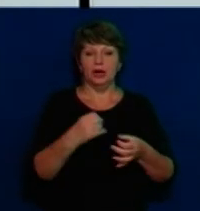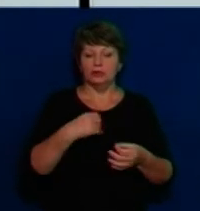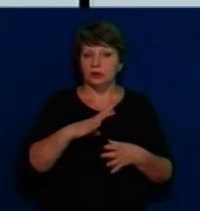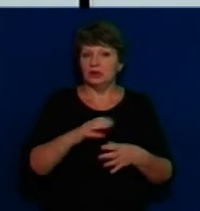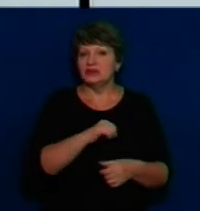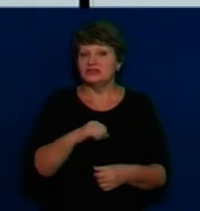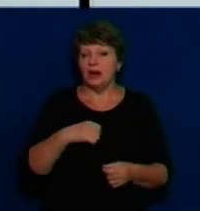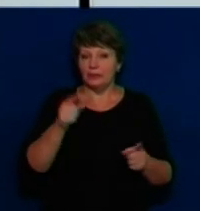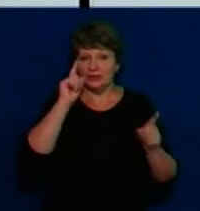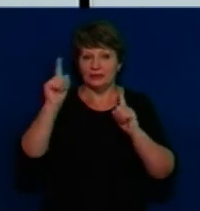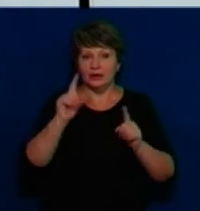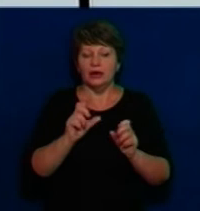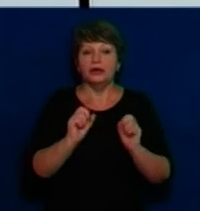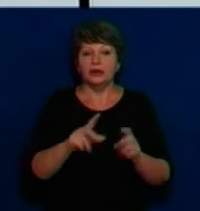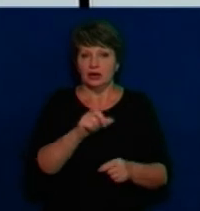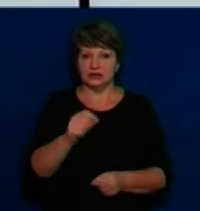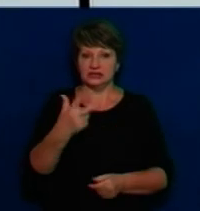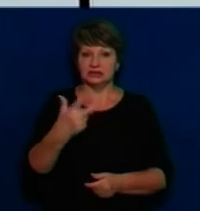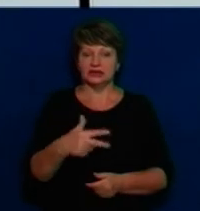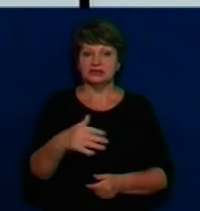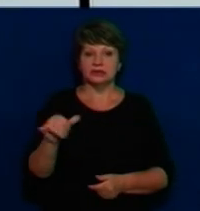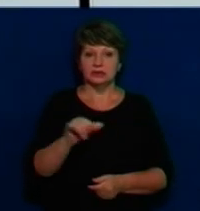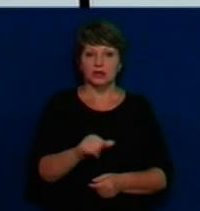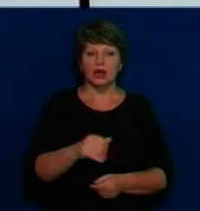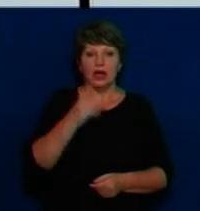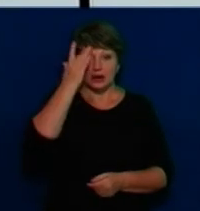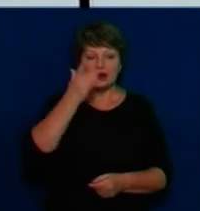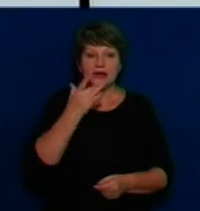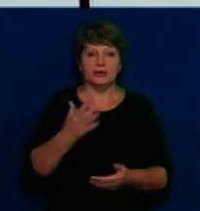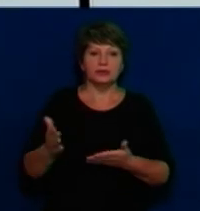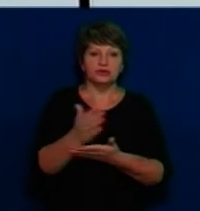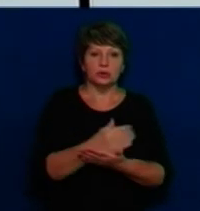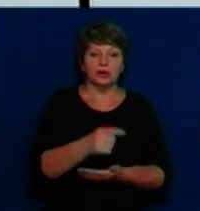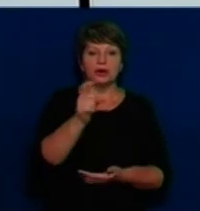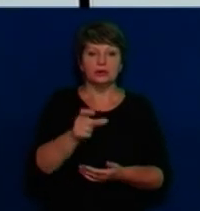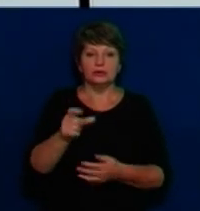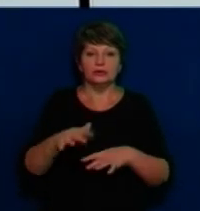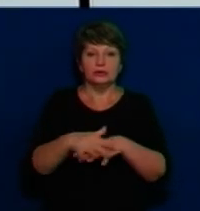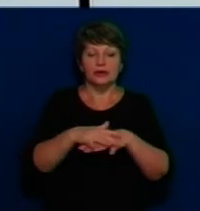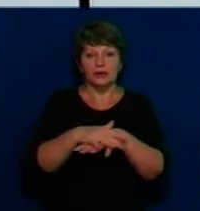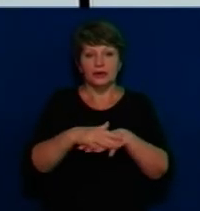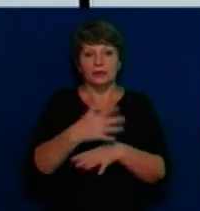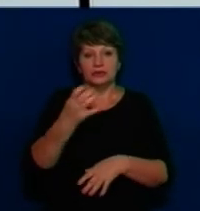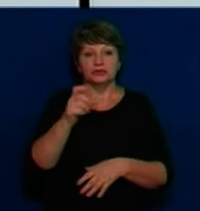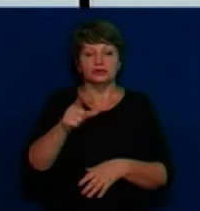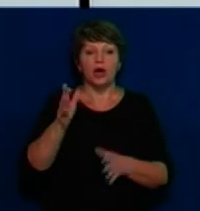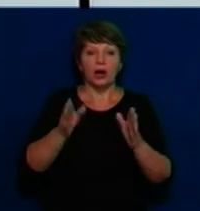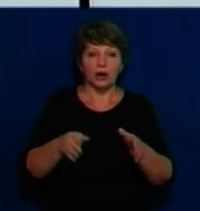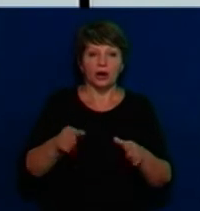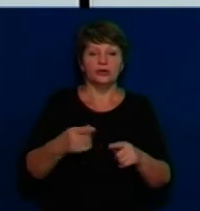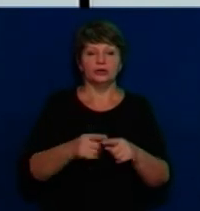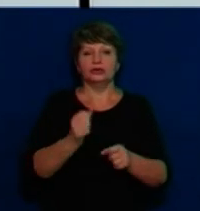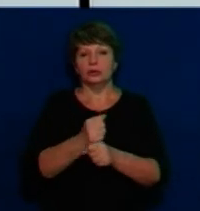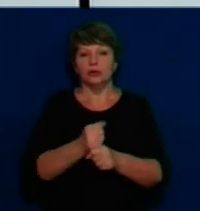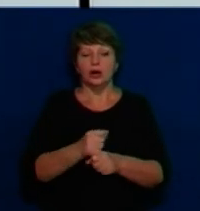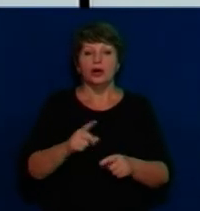ошарашені. Як це за 30 минут собрать таке калішество літом, коли люди на городах, на роботах, ну вони все покинули. Уявляєте, це